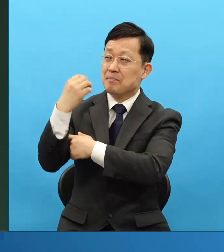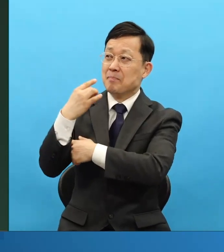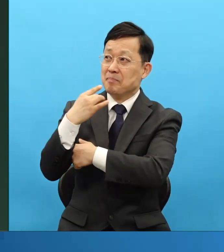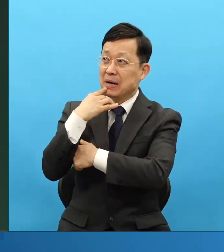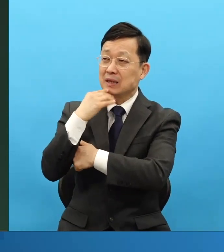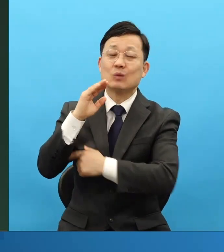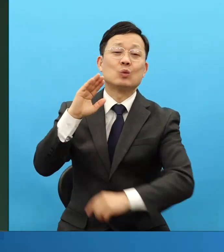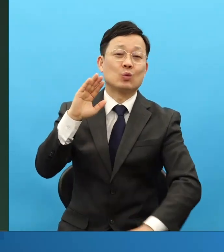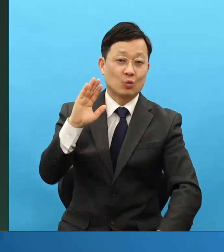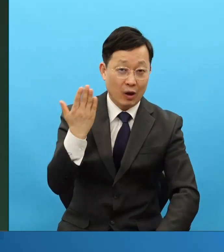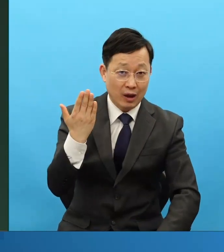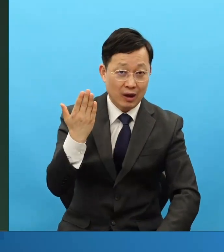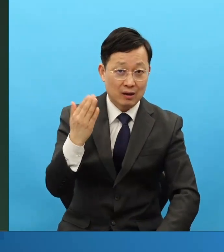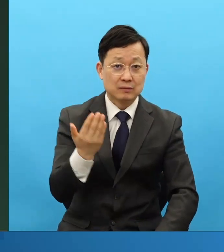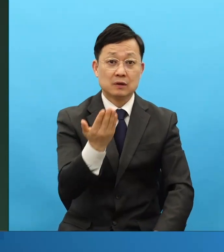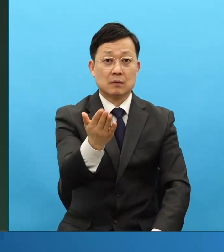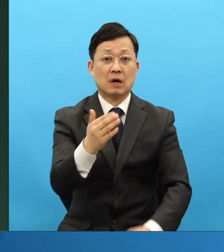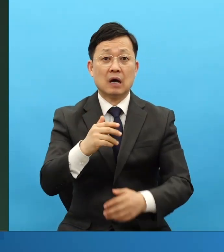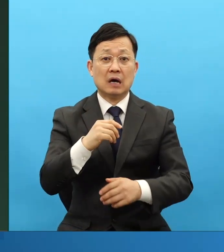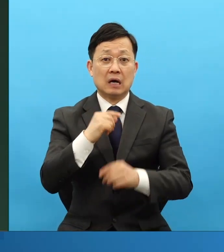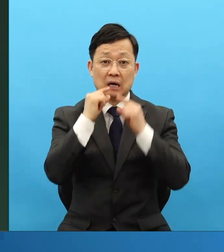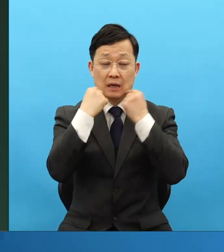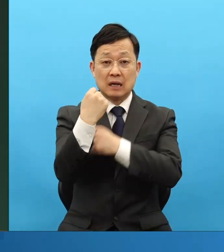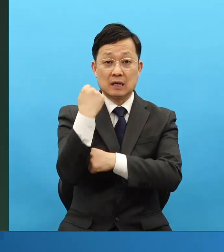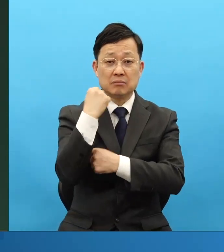여러분의 힘 가져오는 한계가 와요.